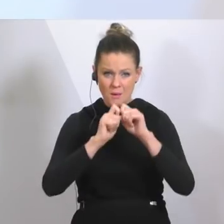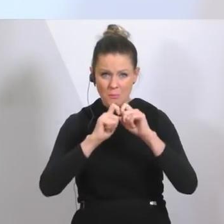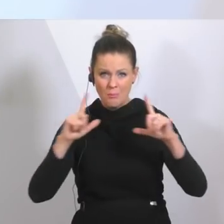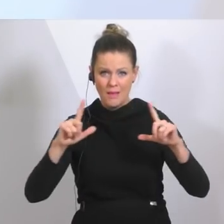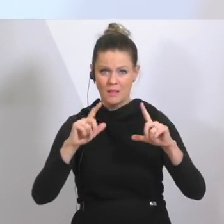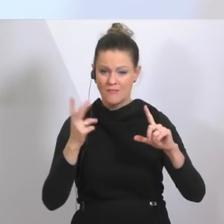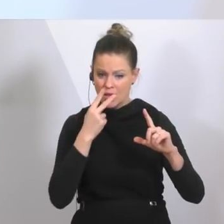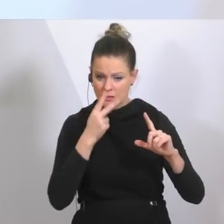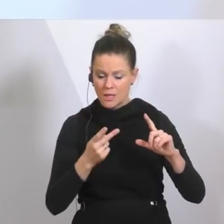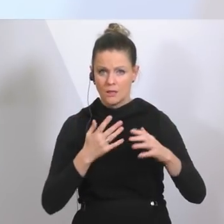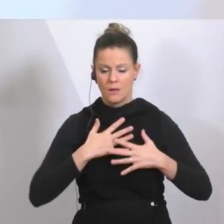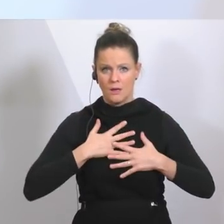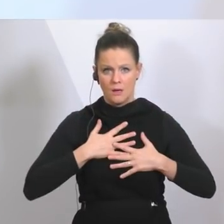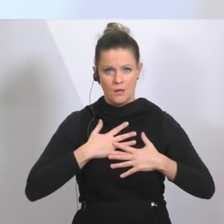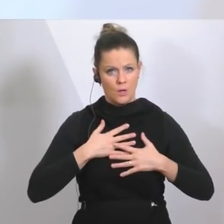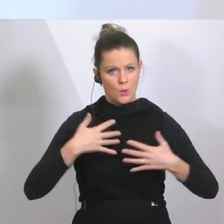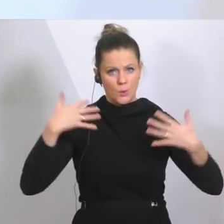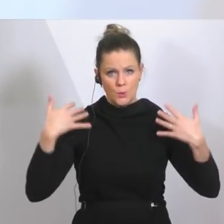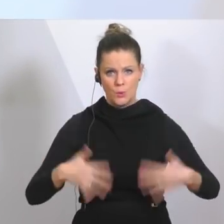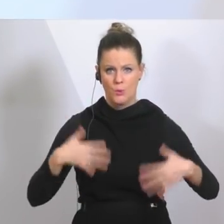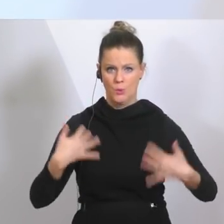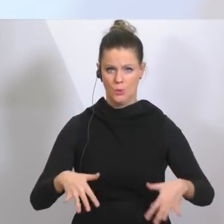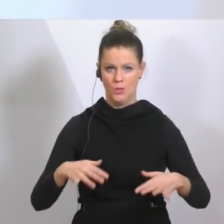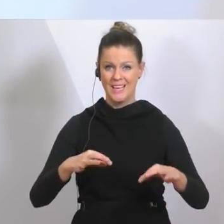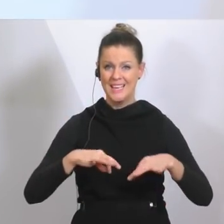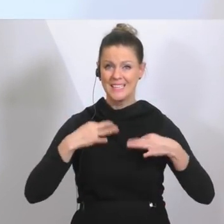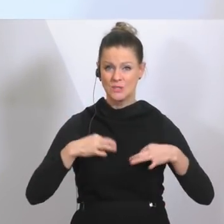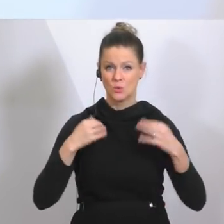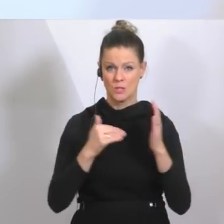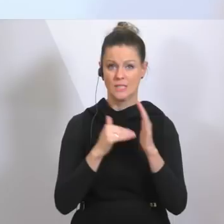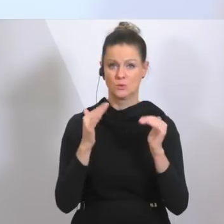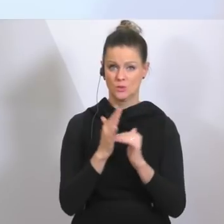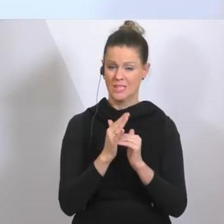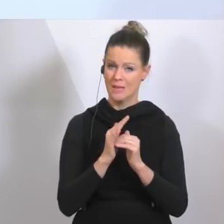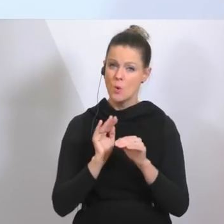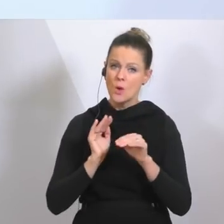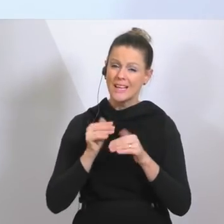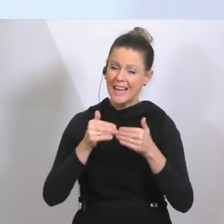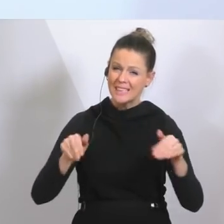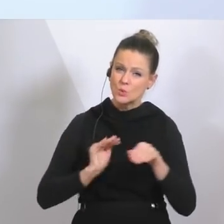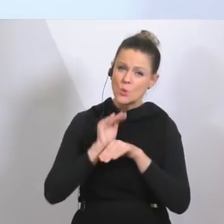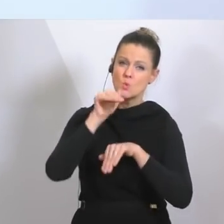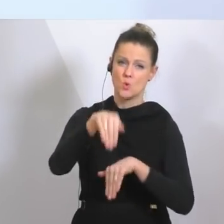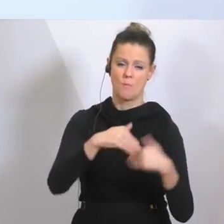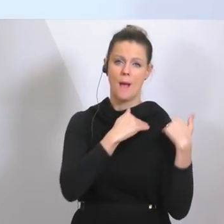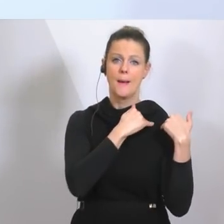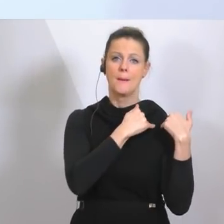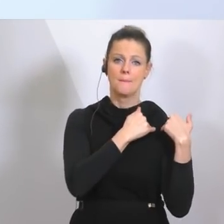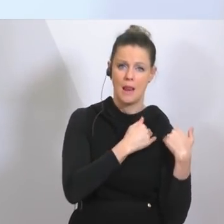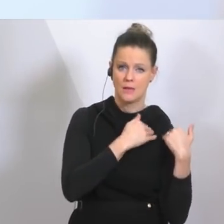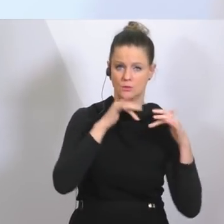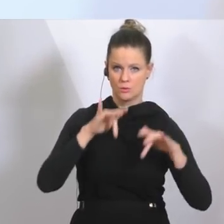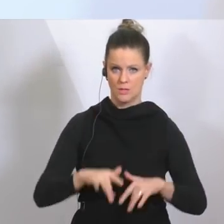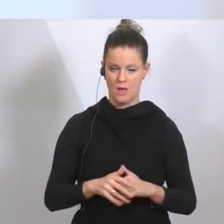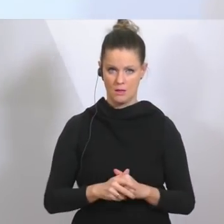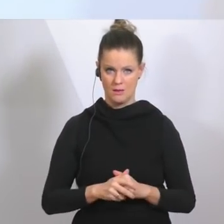dramatisch, denn wenn ein Gesundheitssystem weit über seine Grenzen belastet wird, dann hat es einerseits